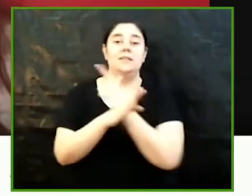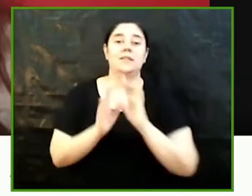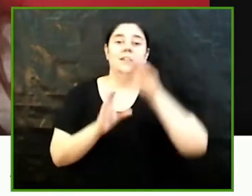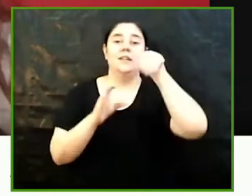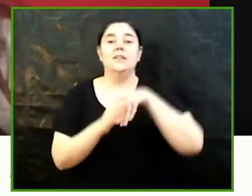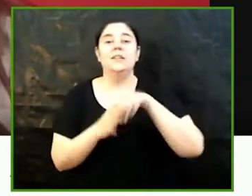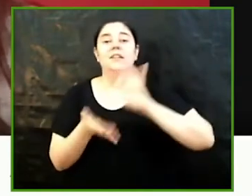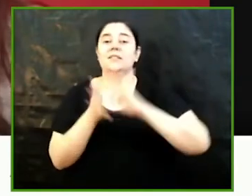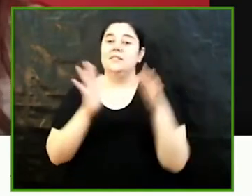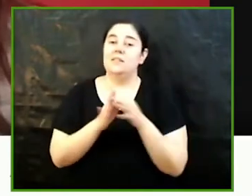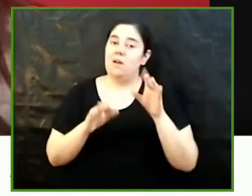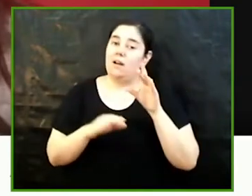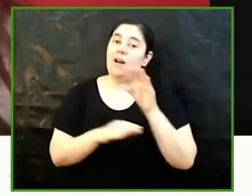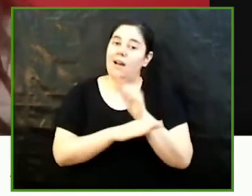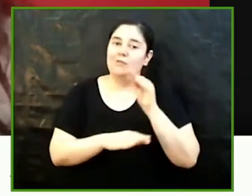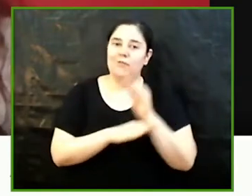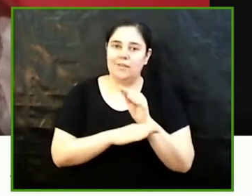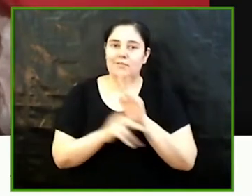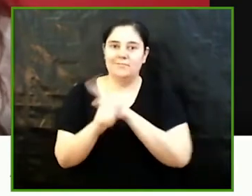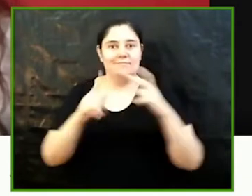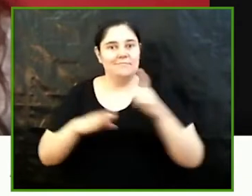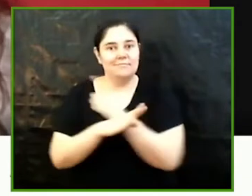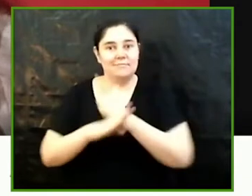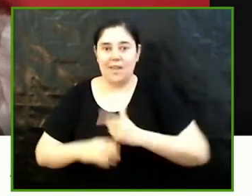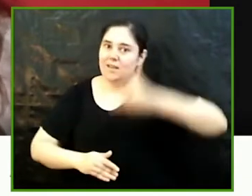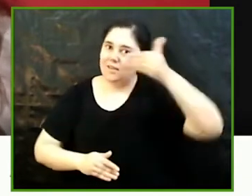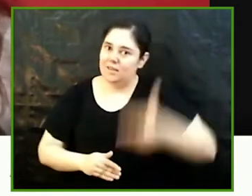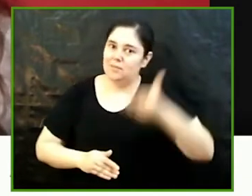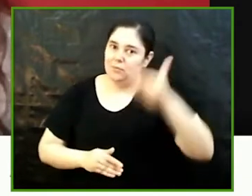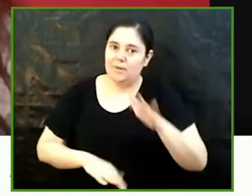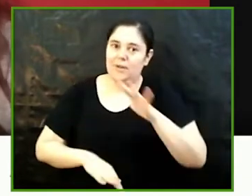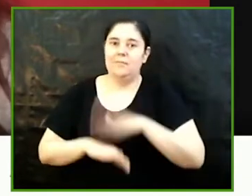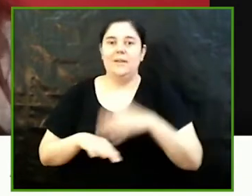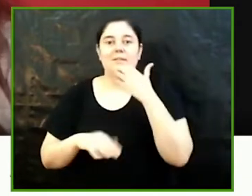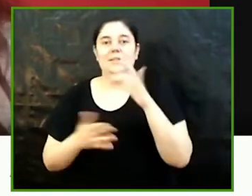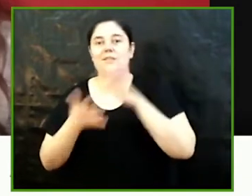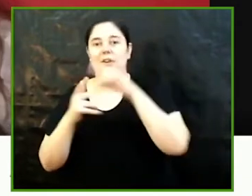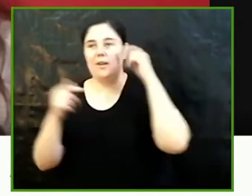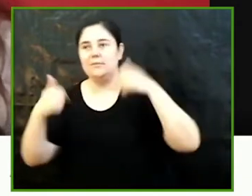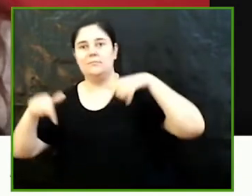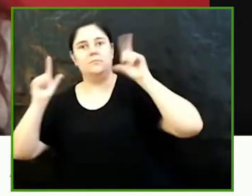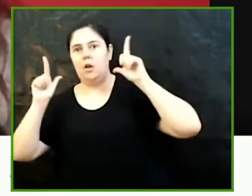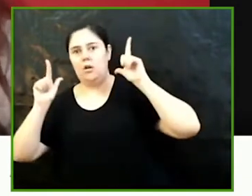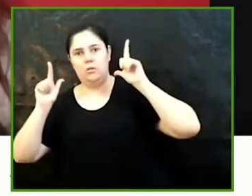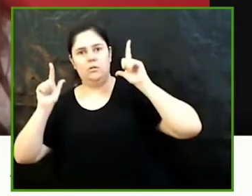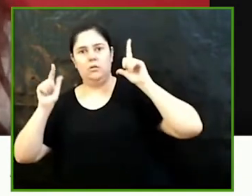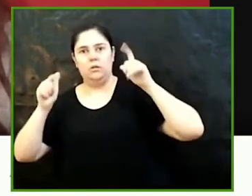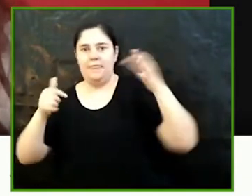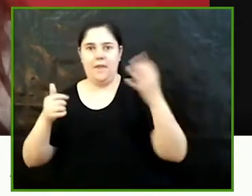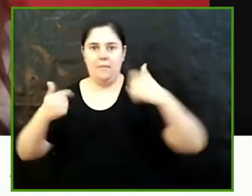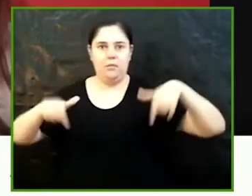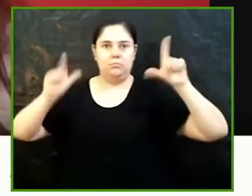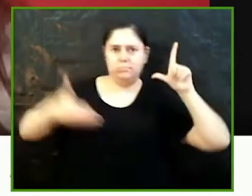és molt necessària per poder superar tots aquests falsos objectivismes que té la ciència tradicional que és incompleta i està